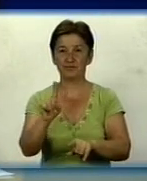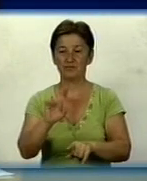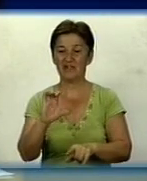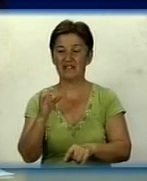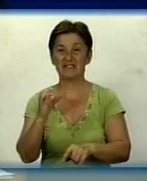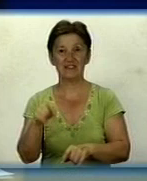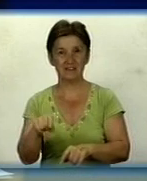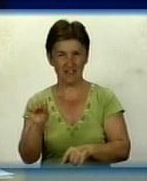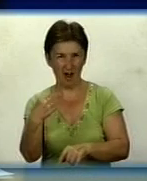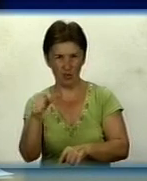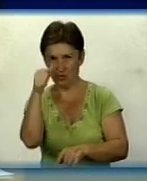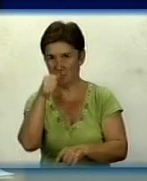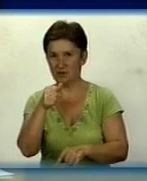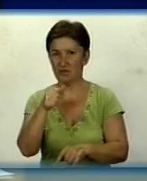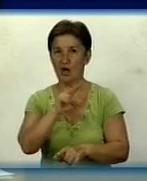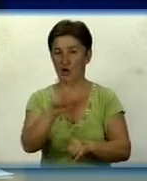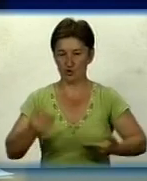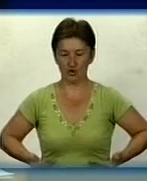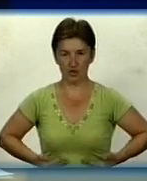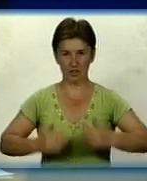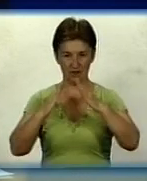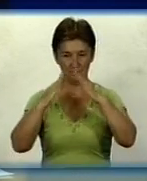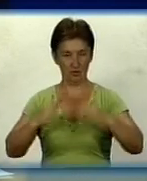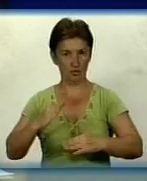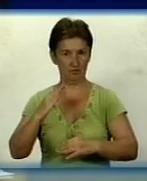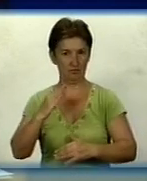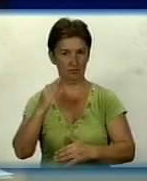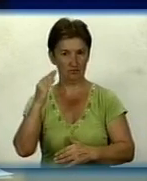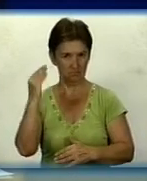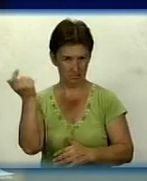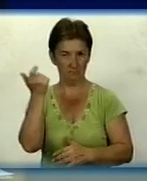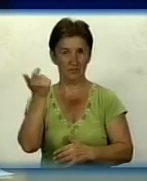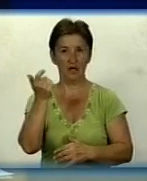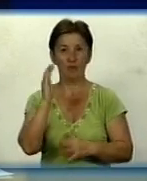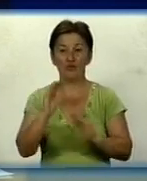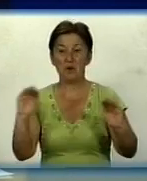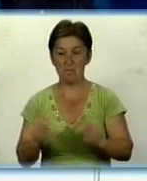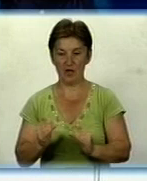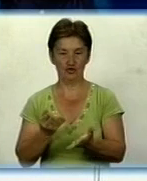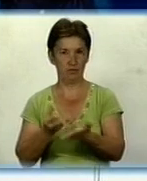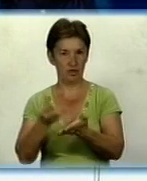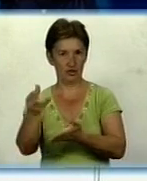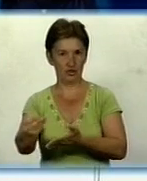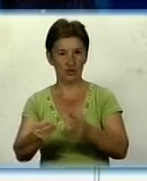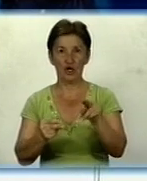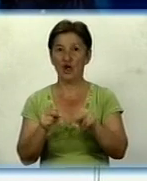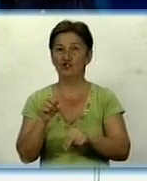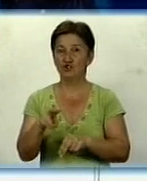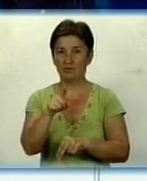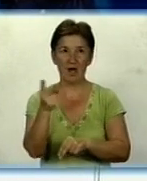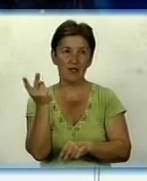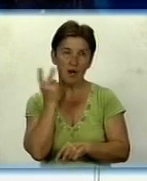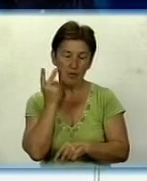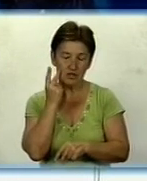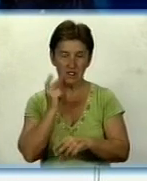жителі Кіровограда, які мешкають в приватних будинках, будуть платити менше. Чим викликано таке рішення і чи це на постійній основі,